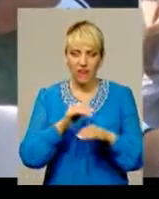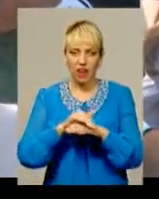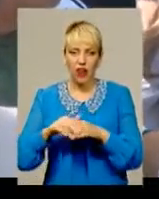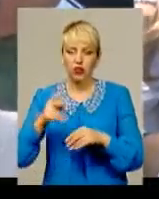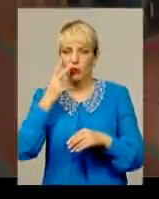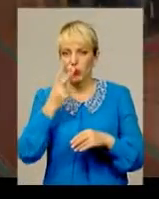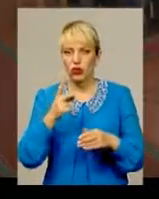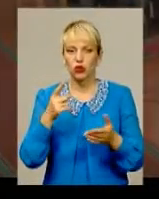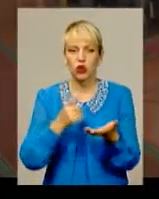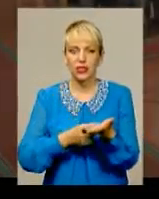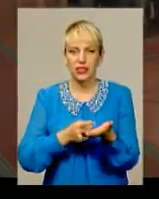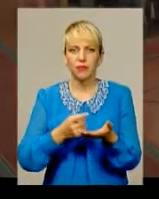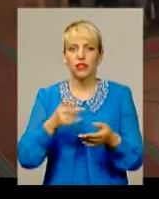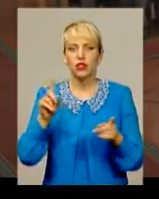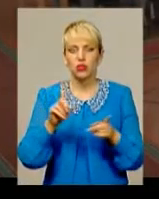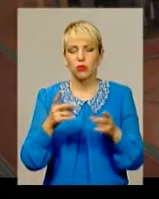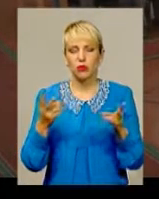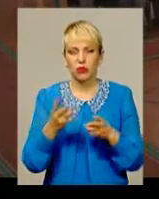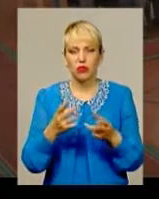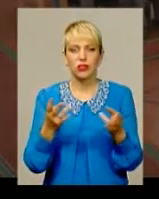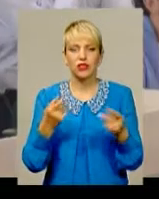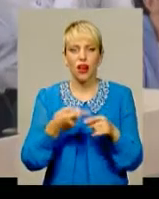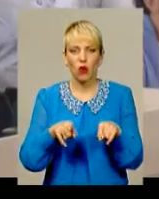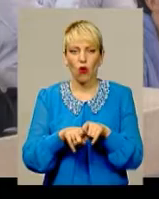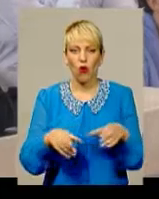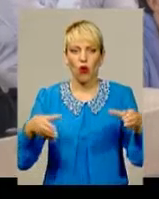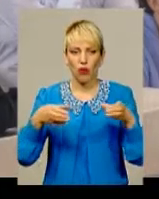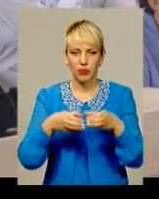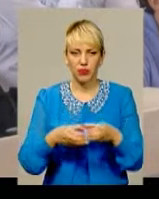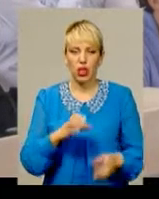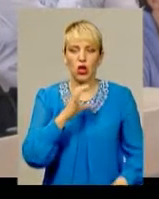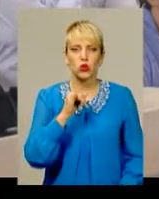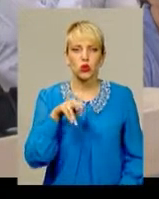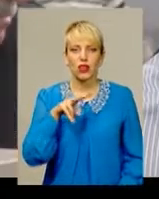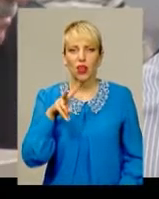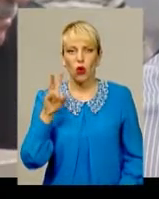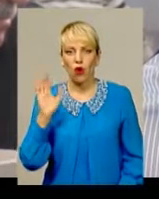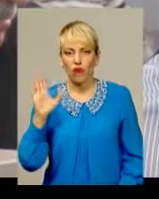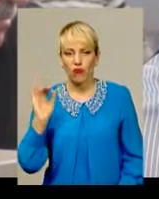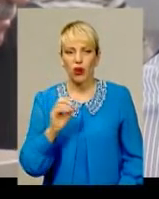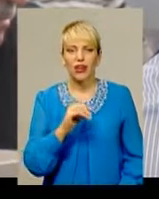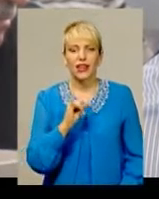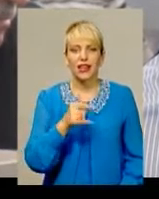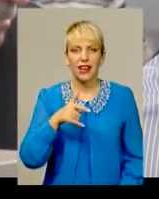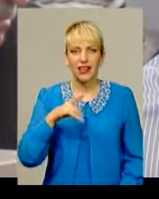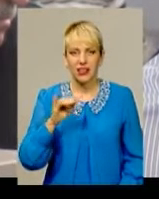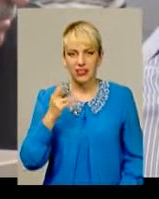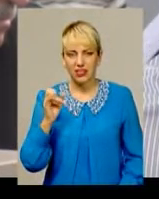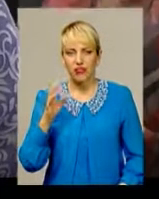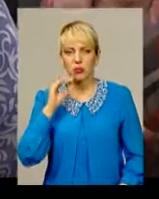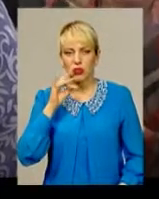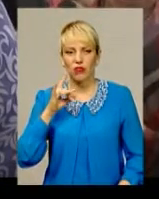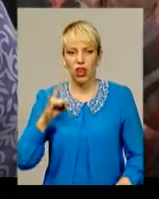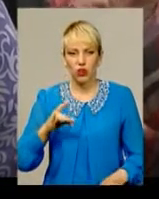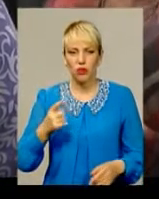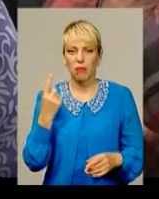такого об'єднання. Той же непростий шлях протаровують у Грицеві і Судилкові Шепетівського району. Питання виникають на кожному кроті.